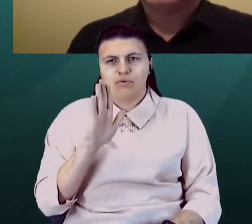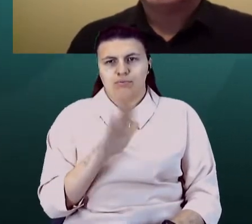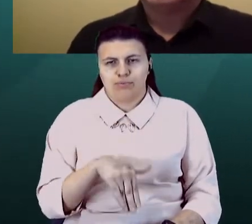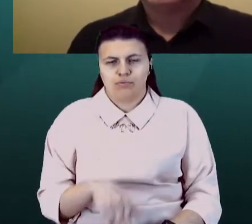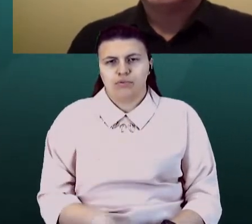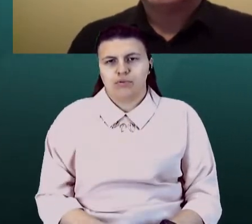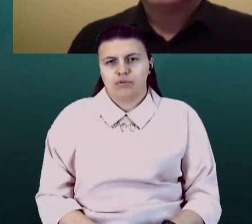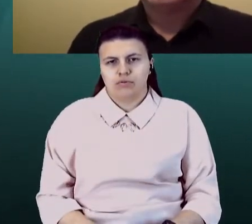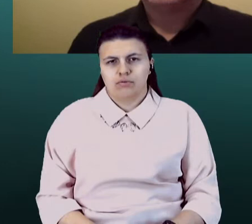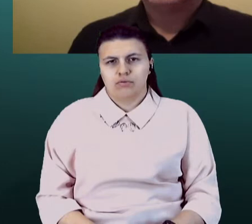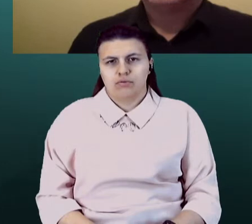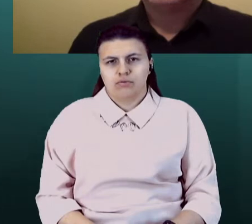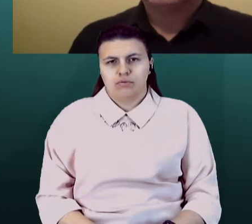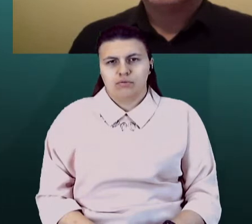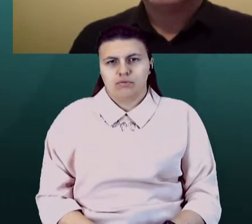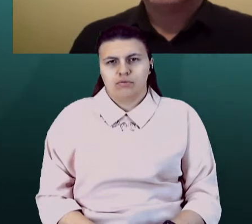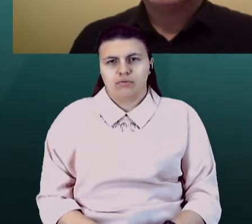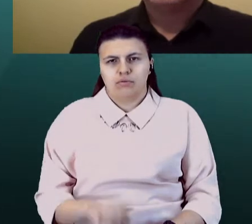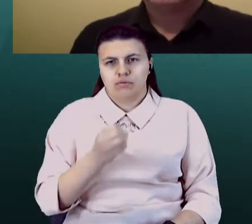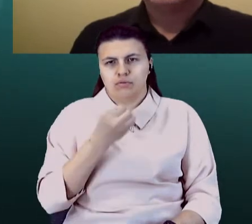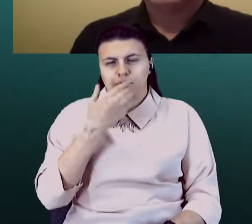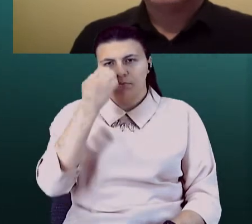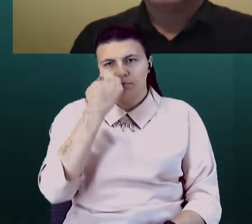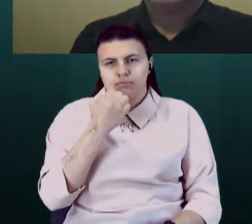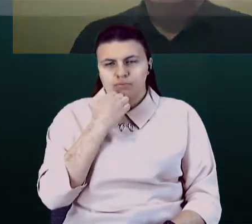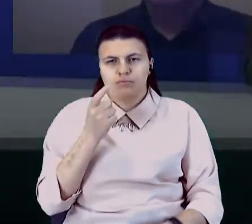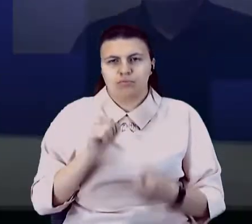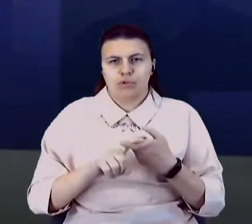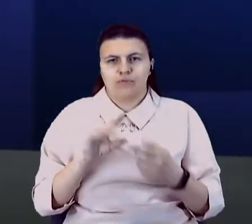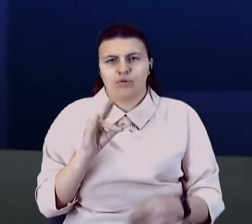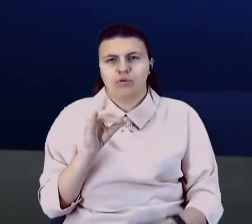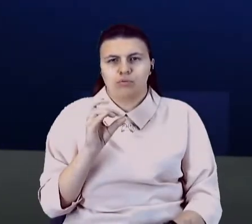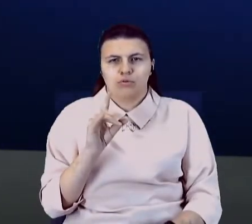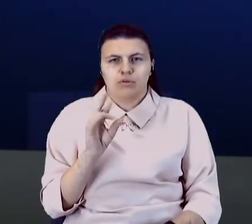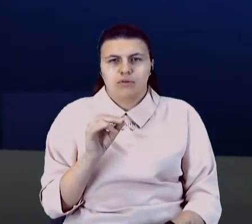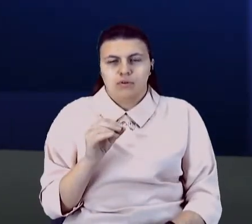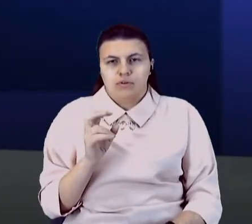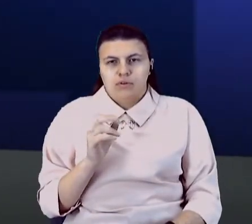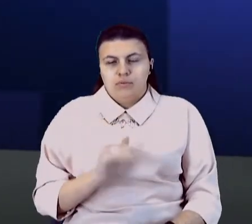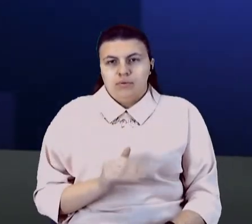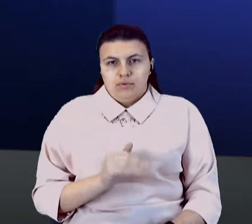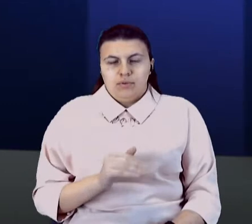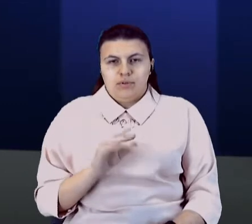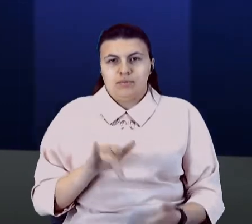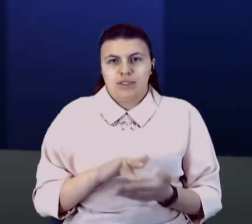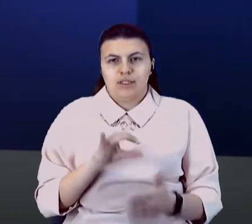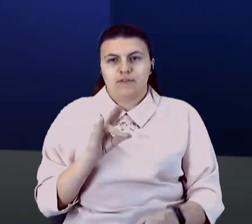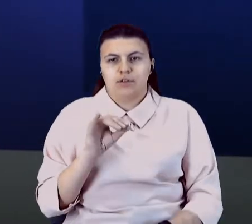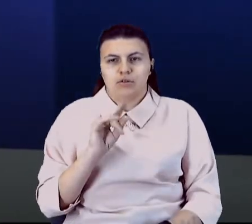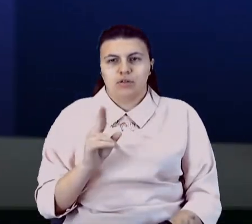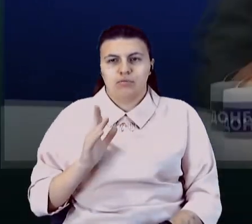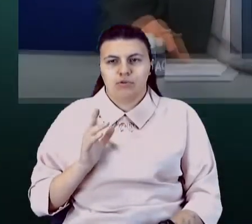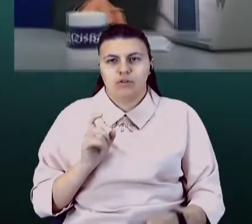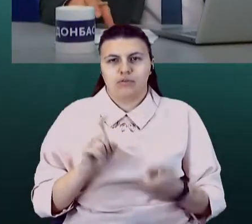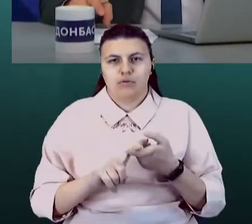Добре, почули вас, пані Вікторія. Дякуємо за те, що приєдналася. Вікторія Богуславська, підприємниця з міста Сєвердонецьк, була з нами на зв'язку. Пане Володимире,